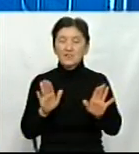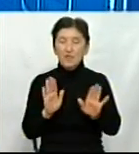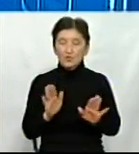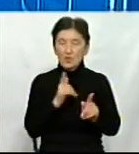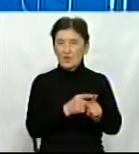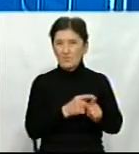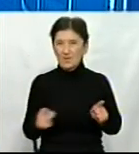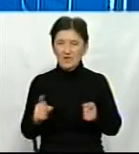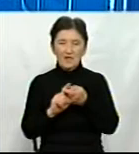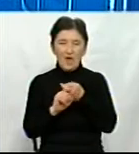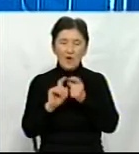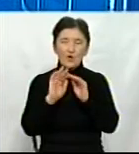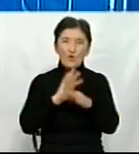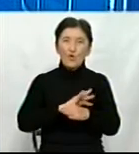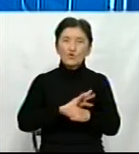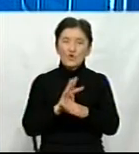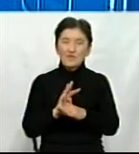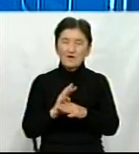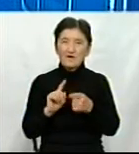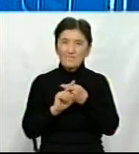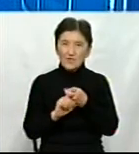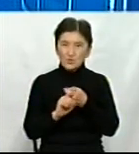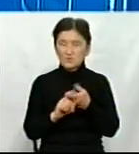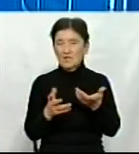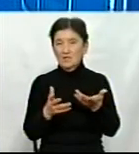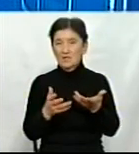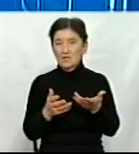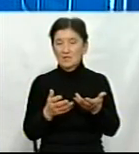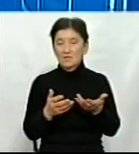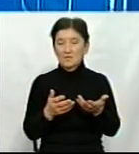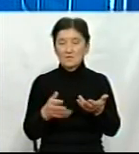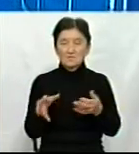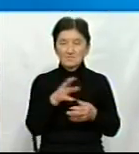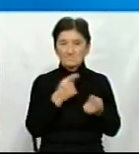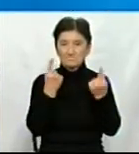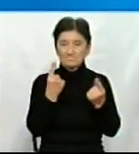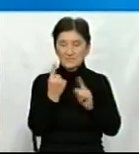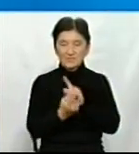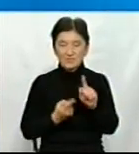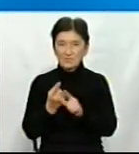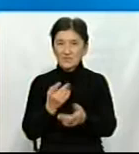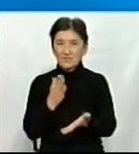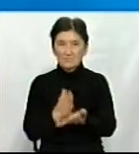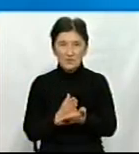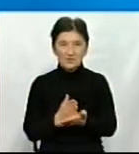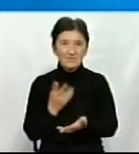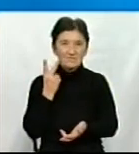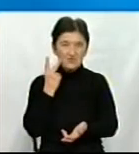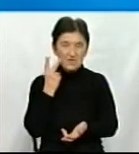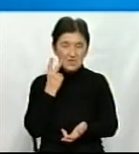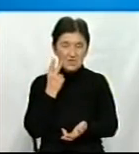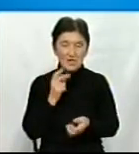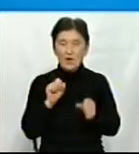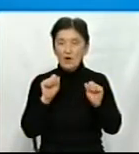коронавірусу, чи посухи, ми завжди казали, що раціональні сівозміни мають місце завжди. Ми